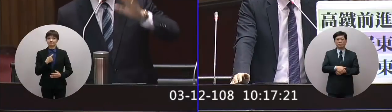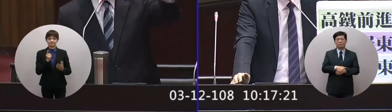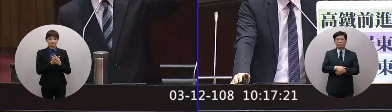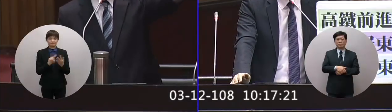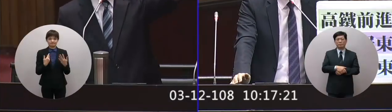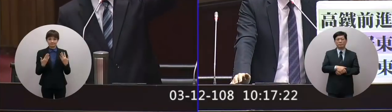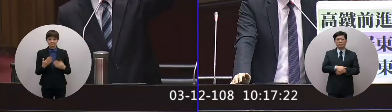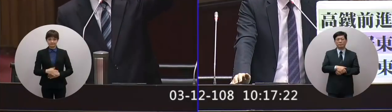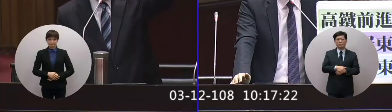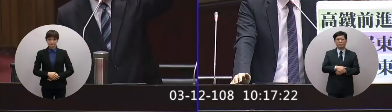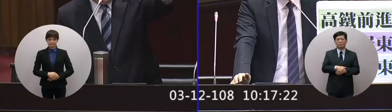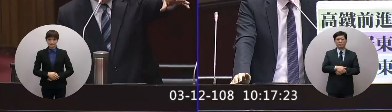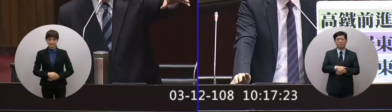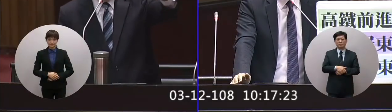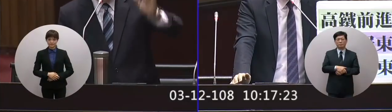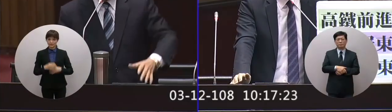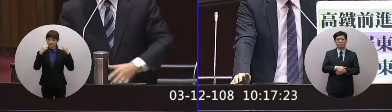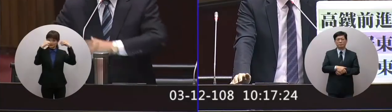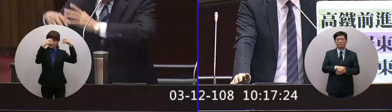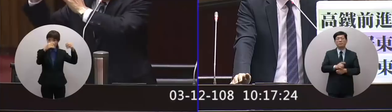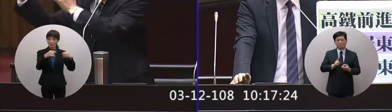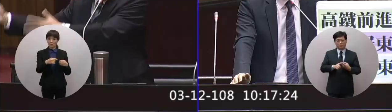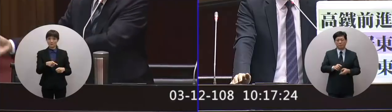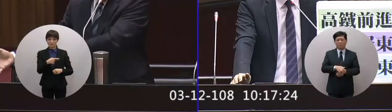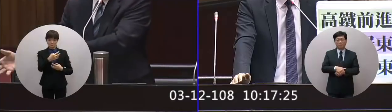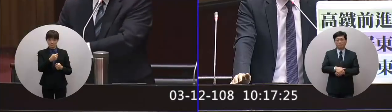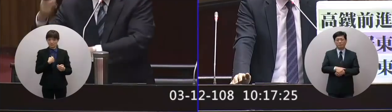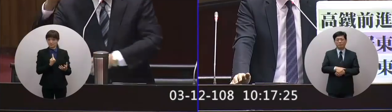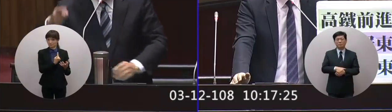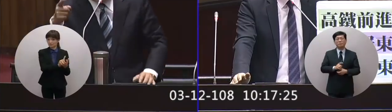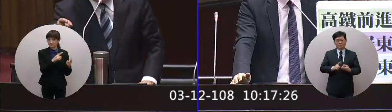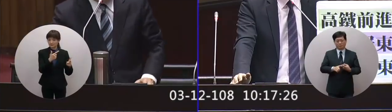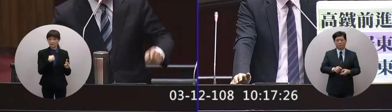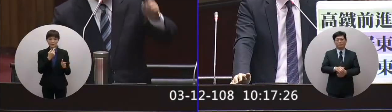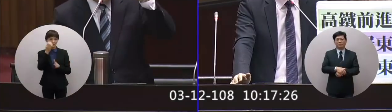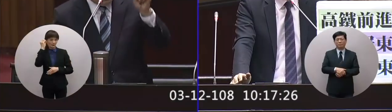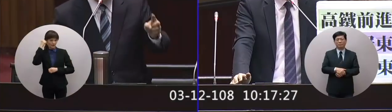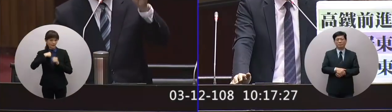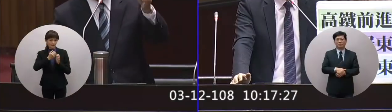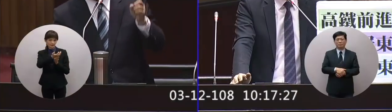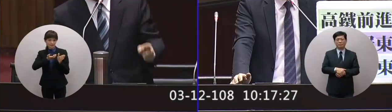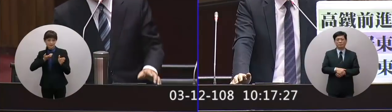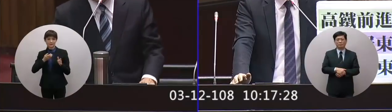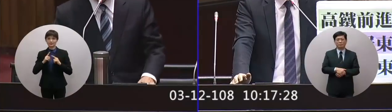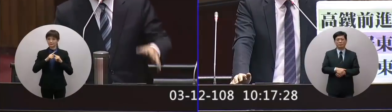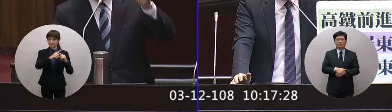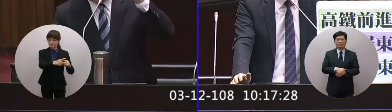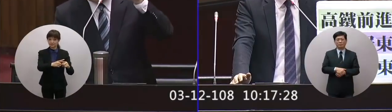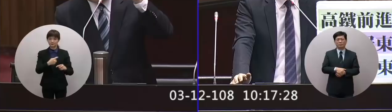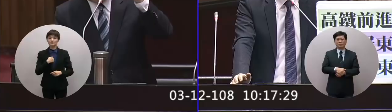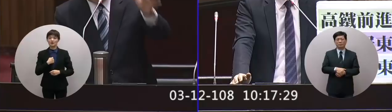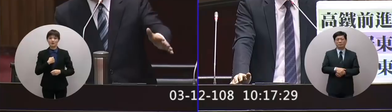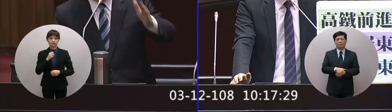我不是燈會那天才去我是寒早去而且我就講明一定在接駁車